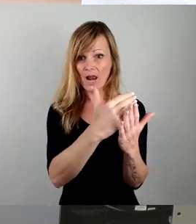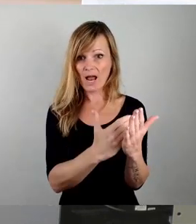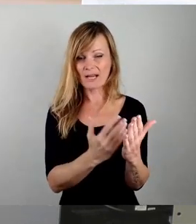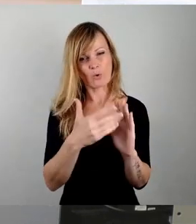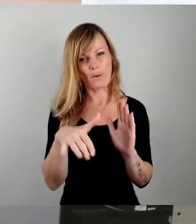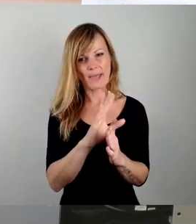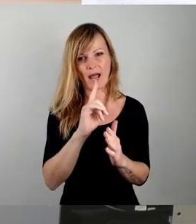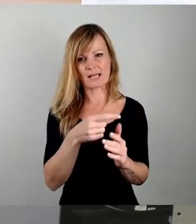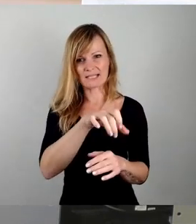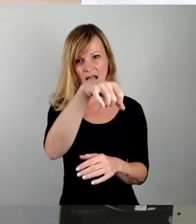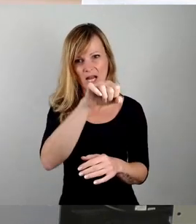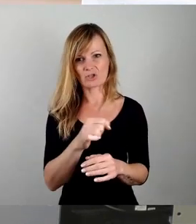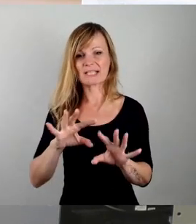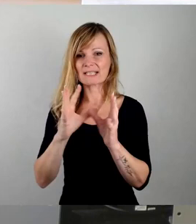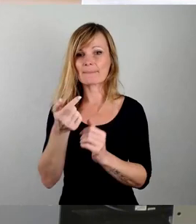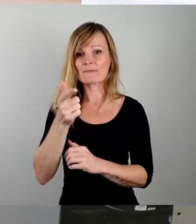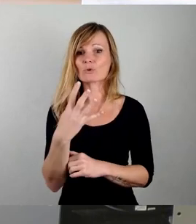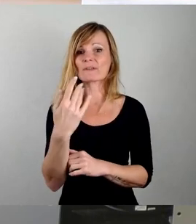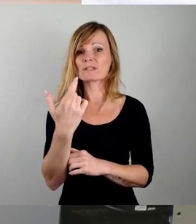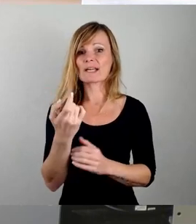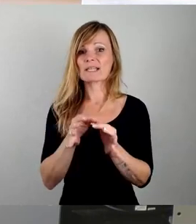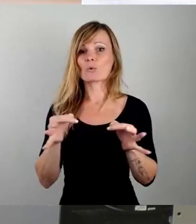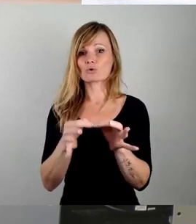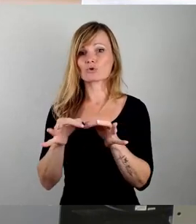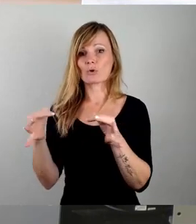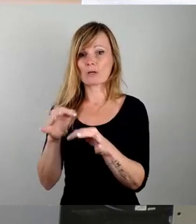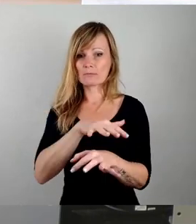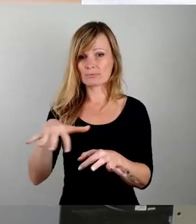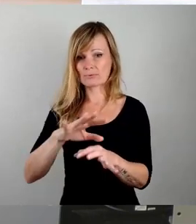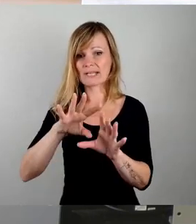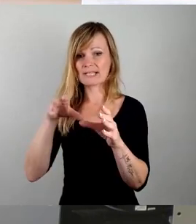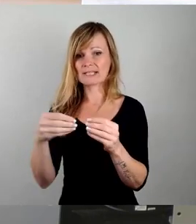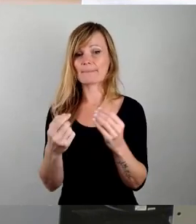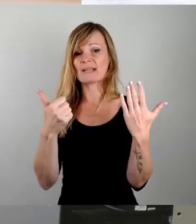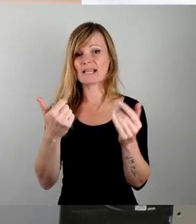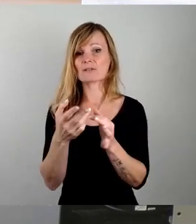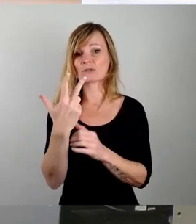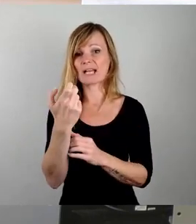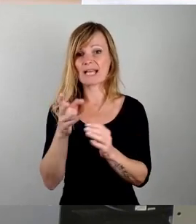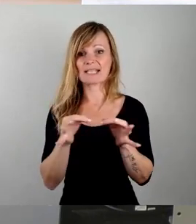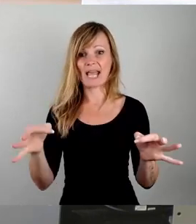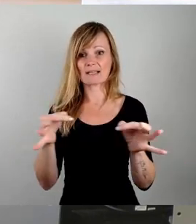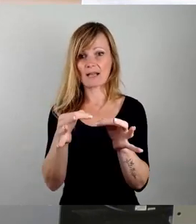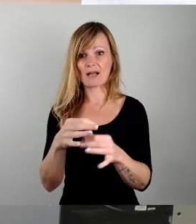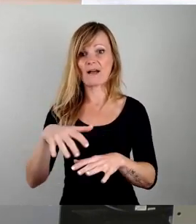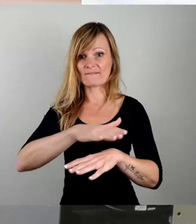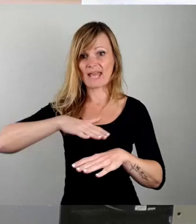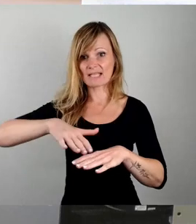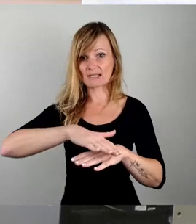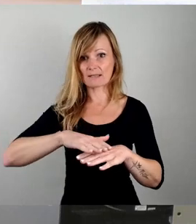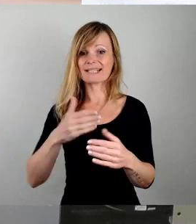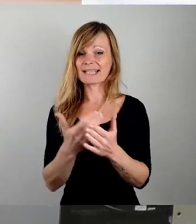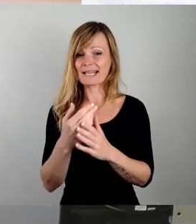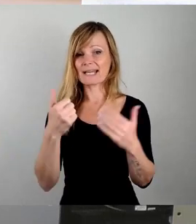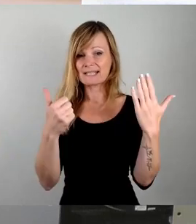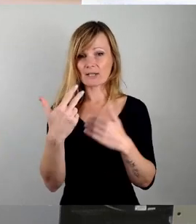224 Grundstücke mit insgesamt 36 Hektar Fläche. Und auf diesen 36 Hektar